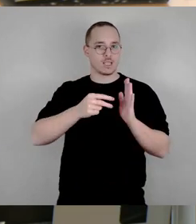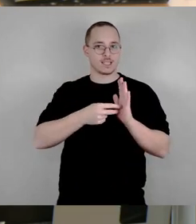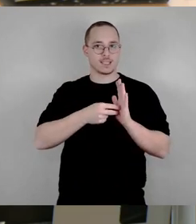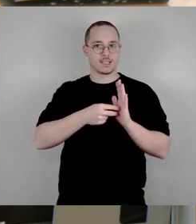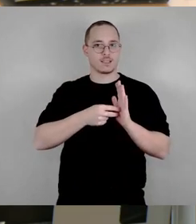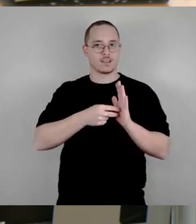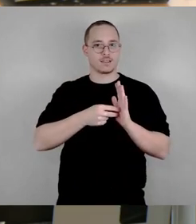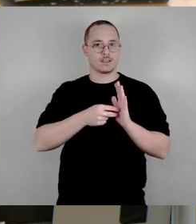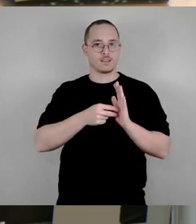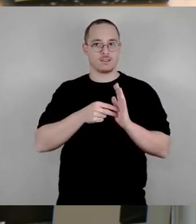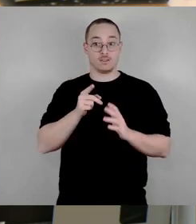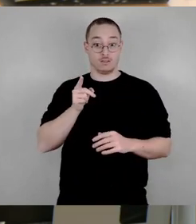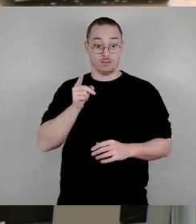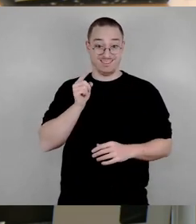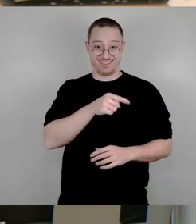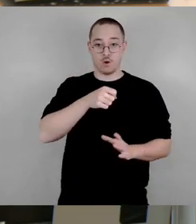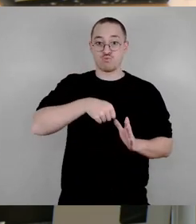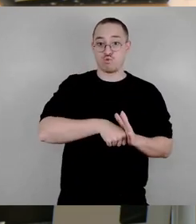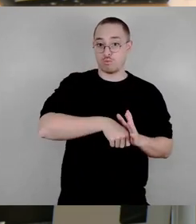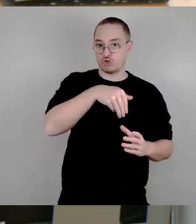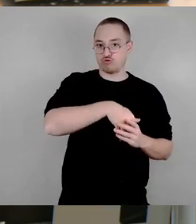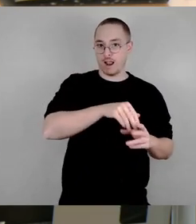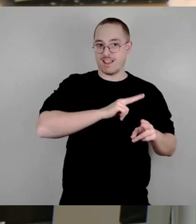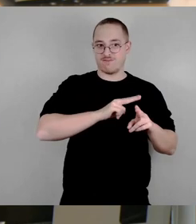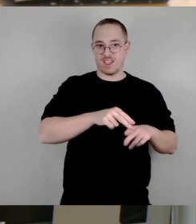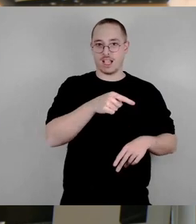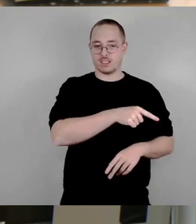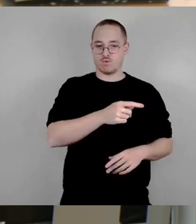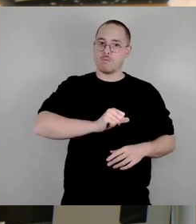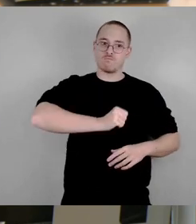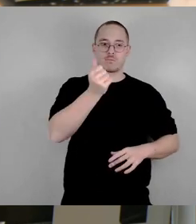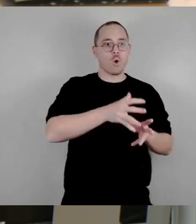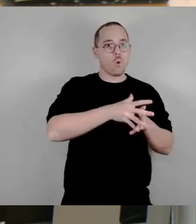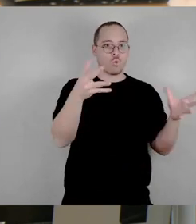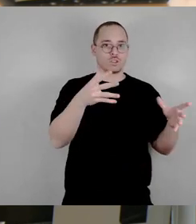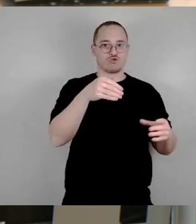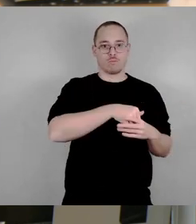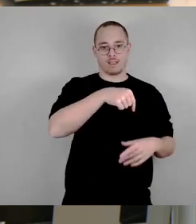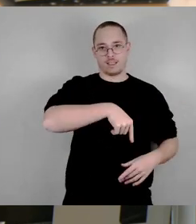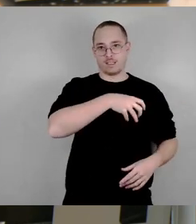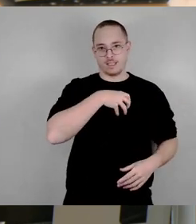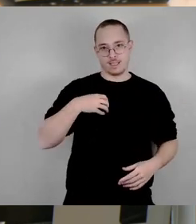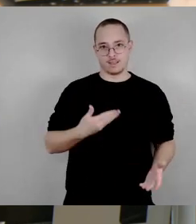größter Speicher in dieser Stadt. Und wenn man über Nachhaltigkeit spricht,